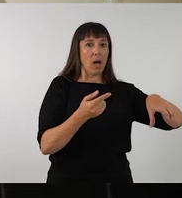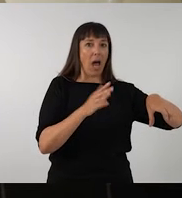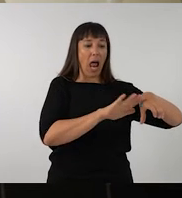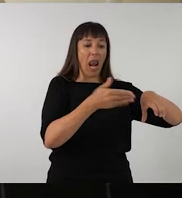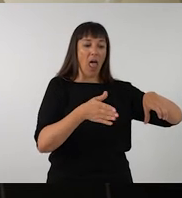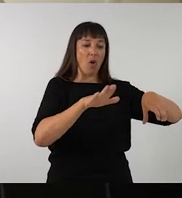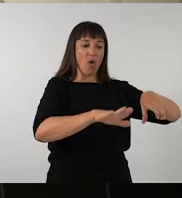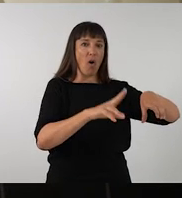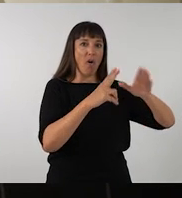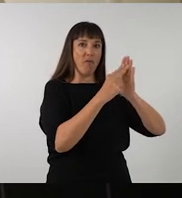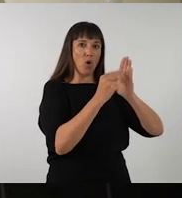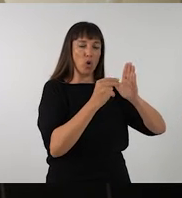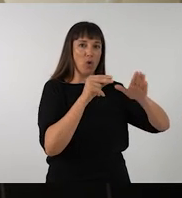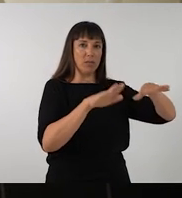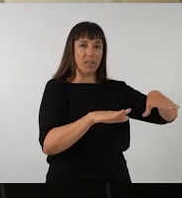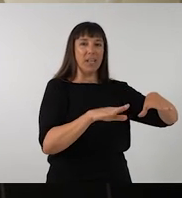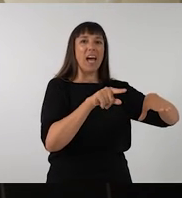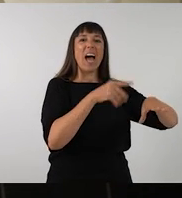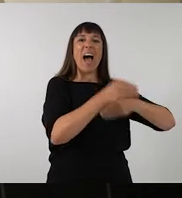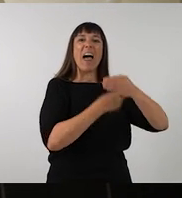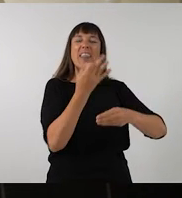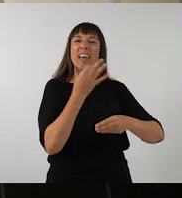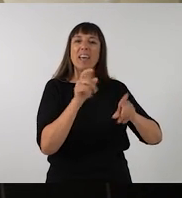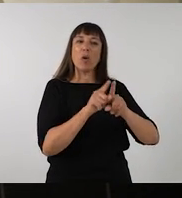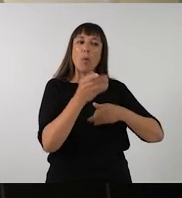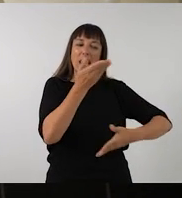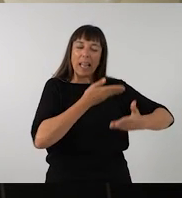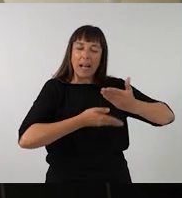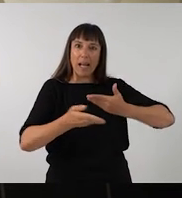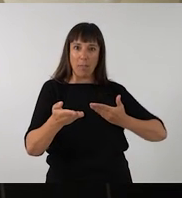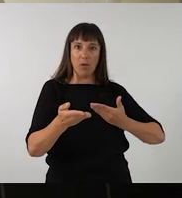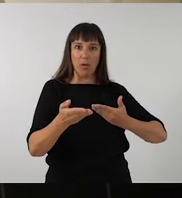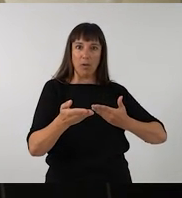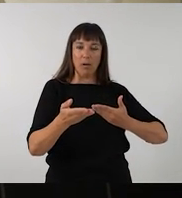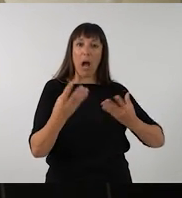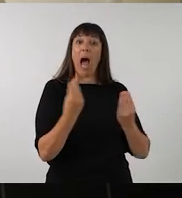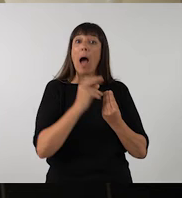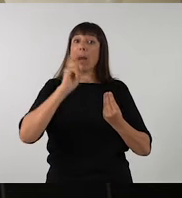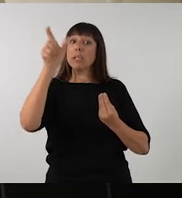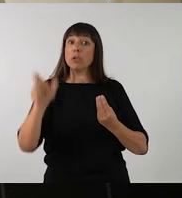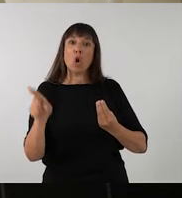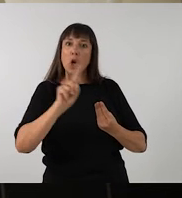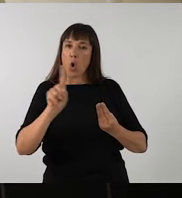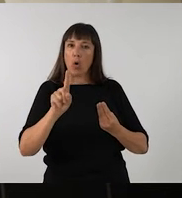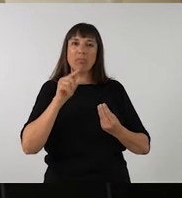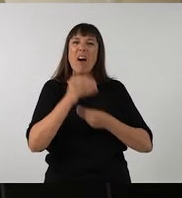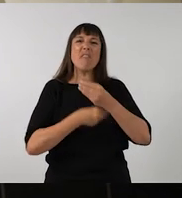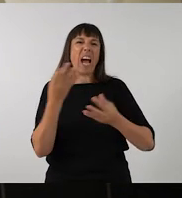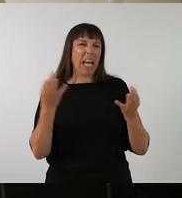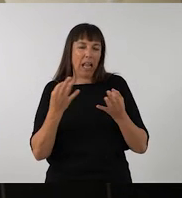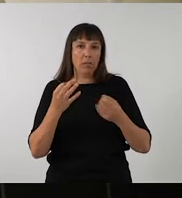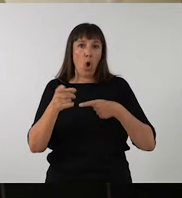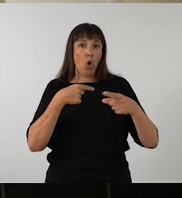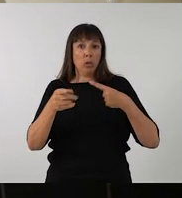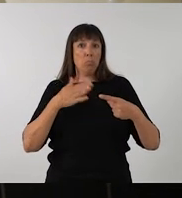El que fa Maria Sánchez és un troc, també, un intercanvi, però en aquest cas no amb una altra persona, sinó que el que ella fa és